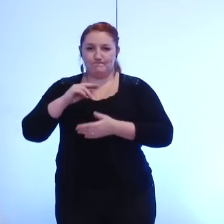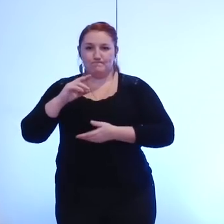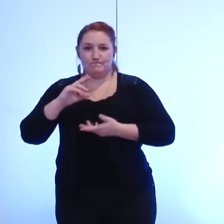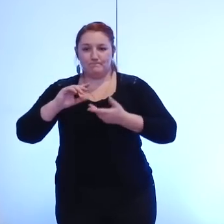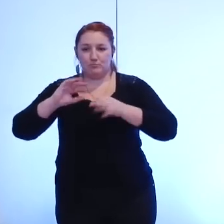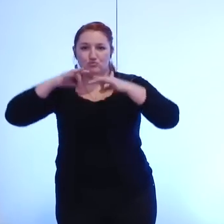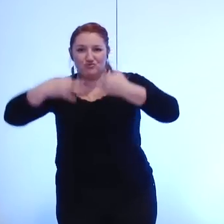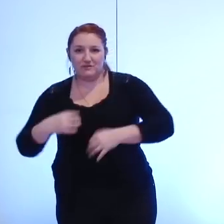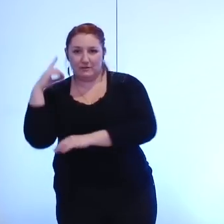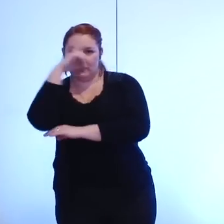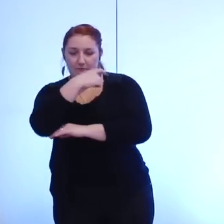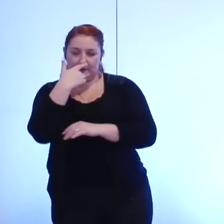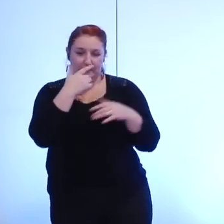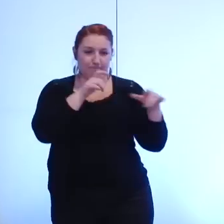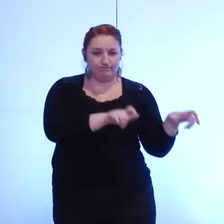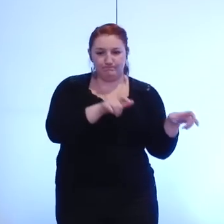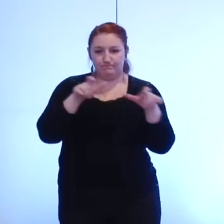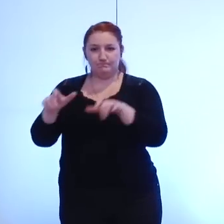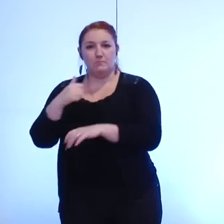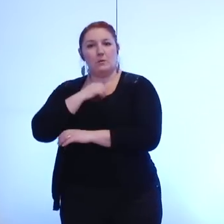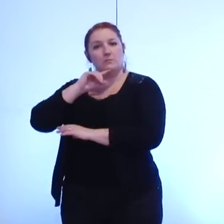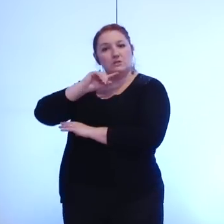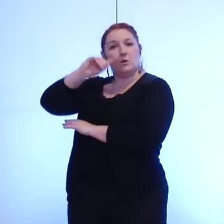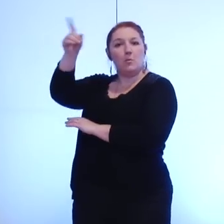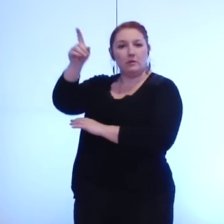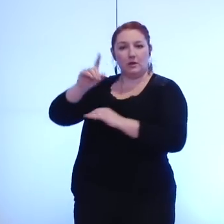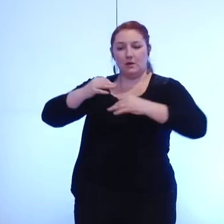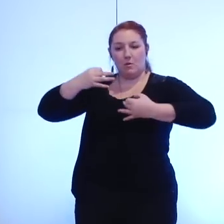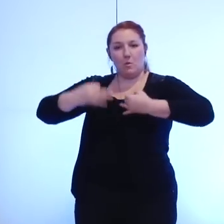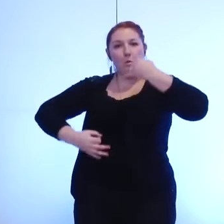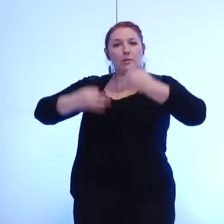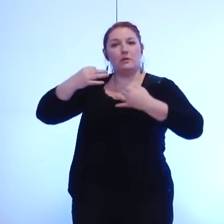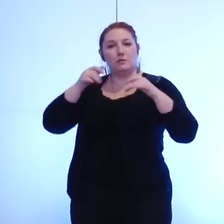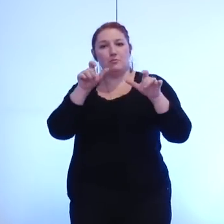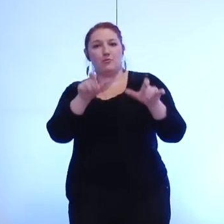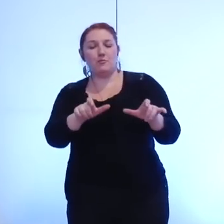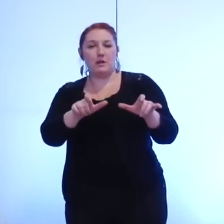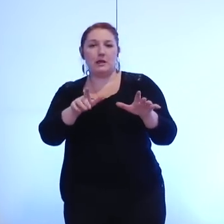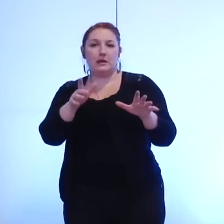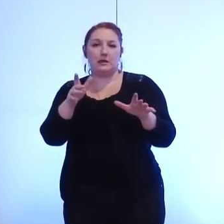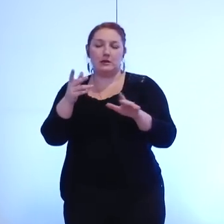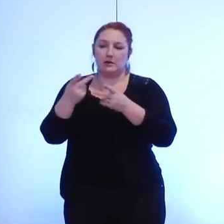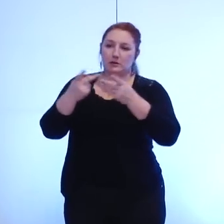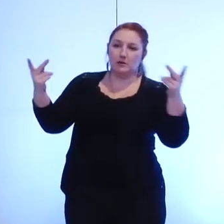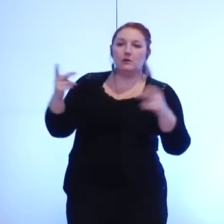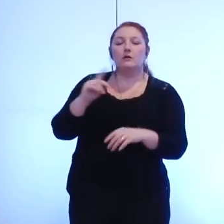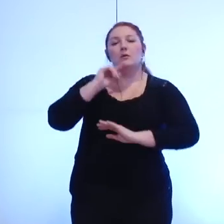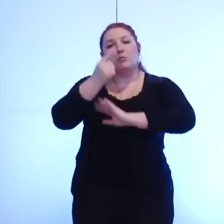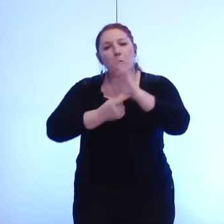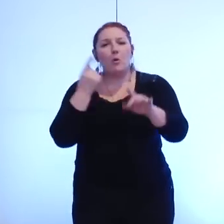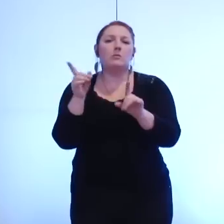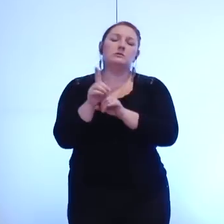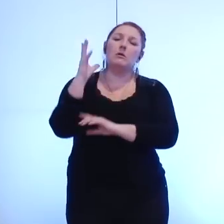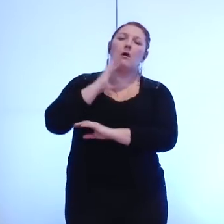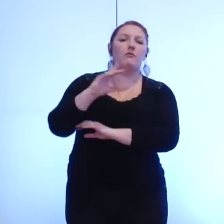réalisation d'un audit public, non pas pour refaire le match ou répéter des réalités déjà exposées par le passé,